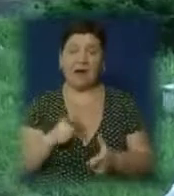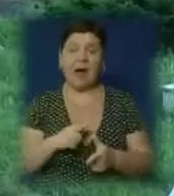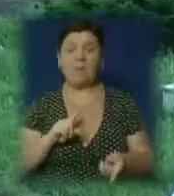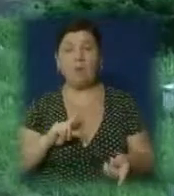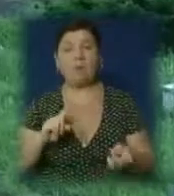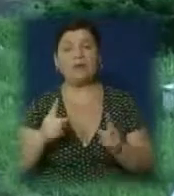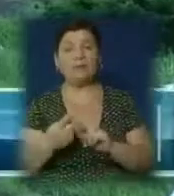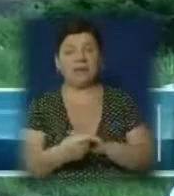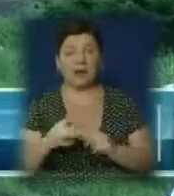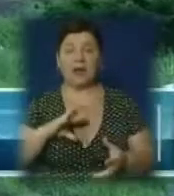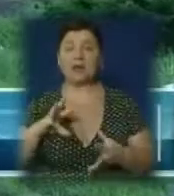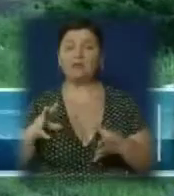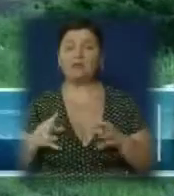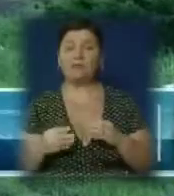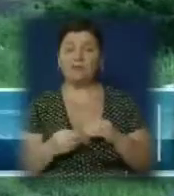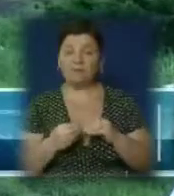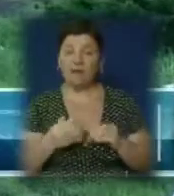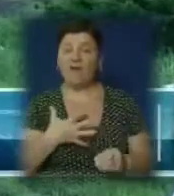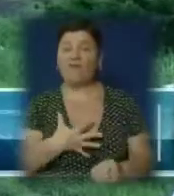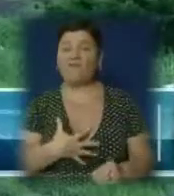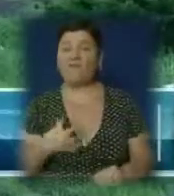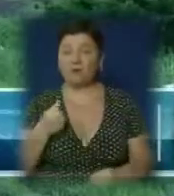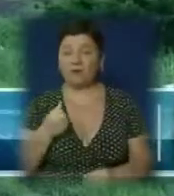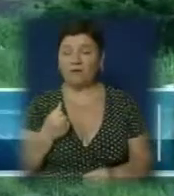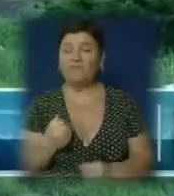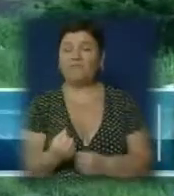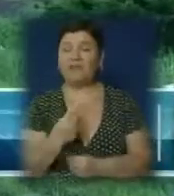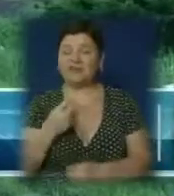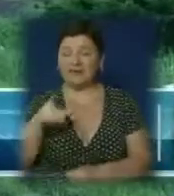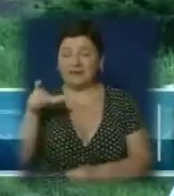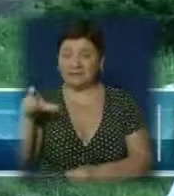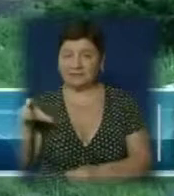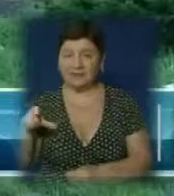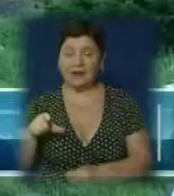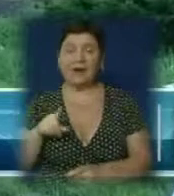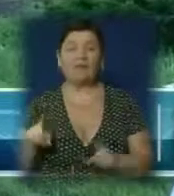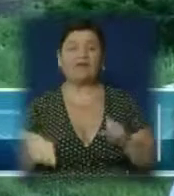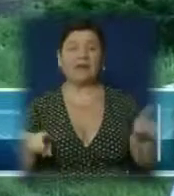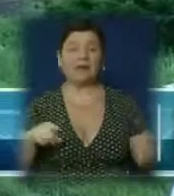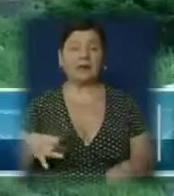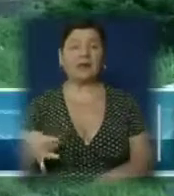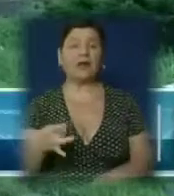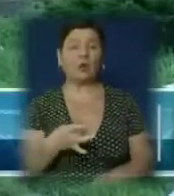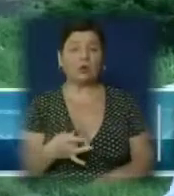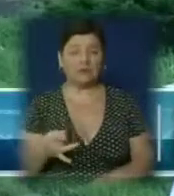результатів волевиявлення Закарпатців в ході транспортування в деяких районах